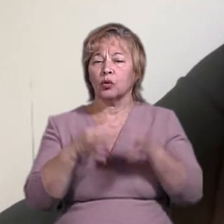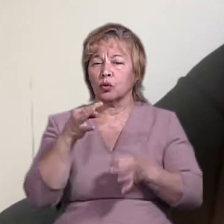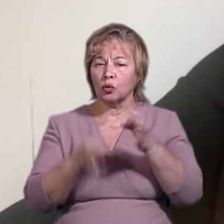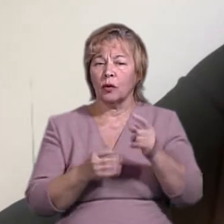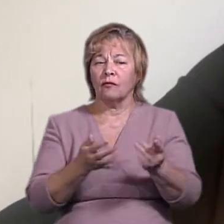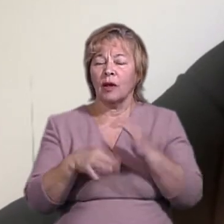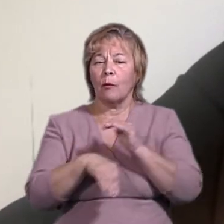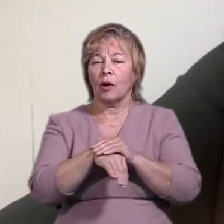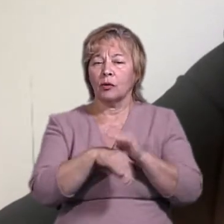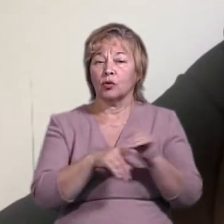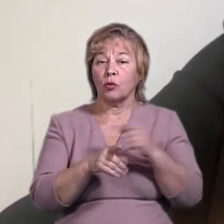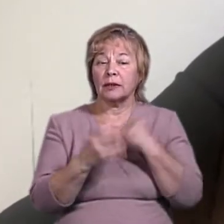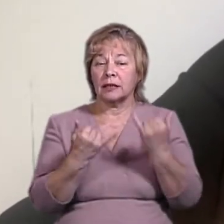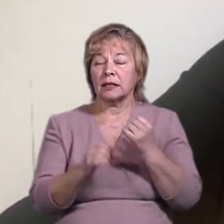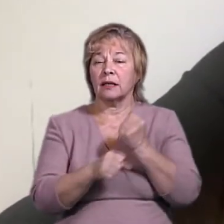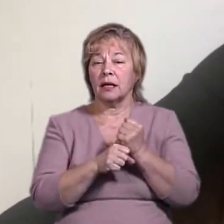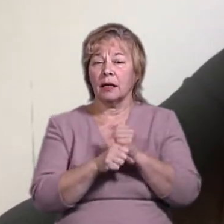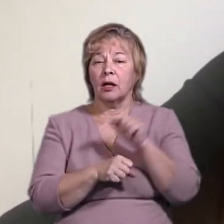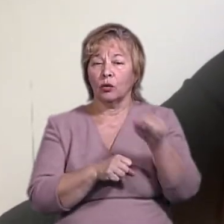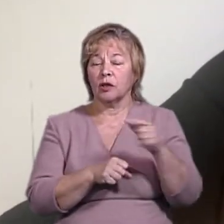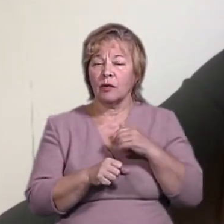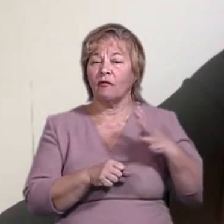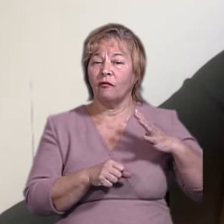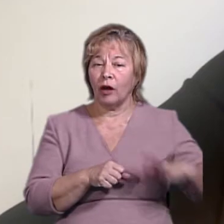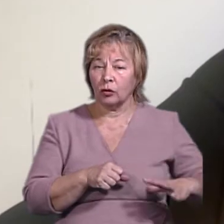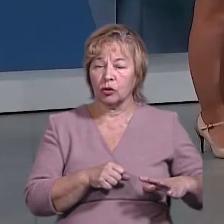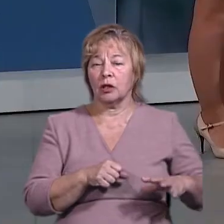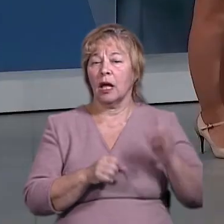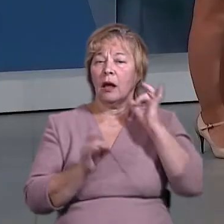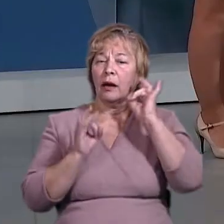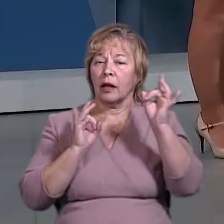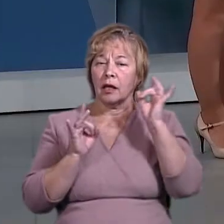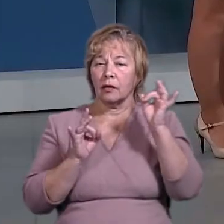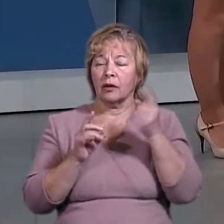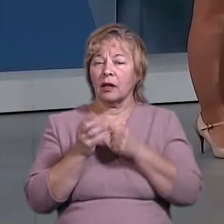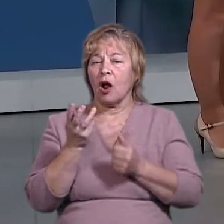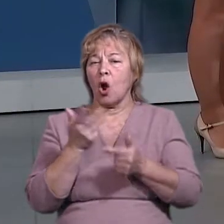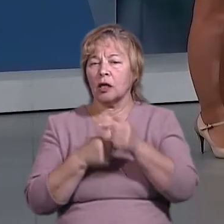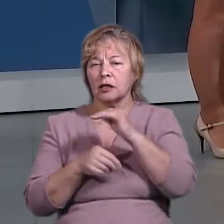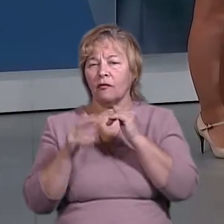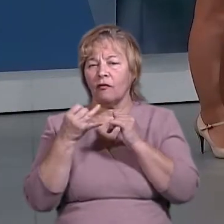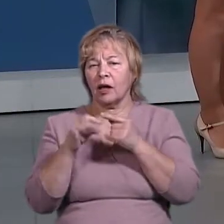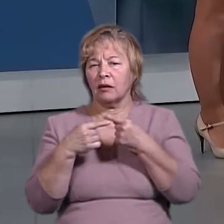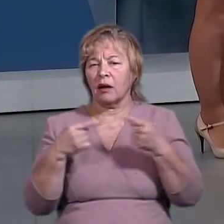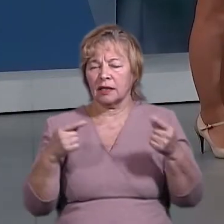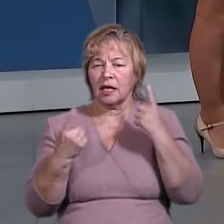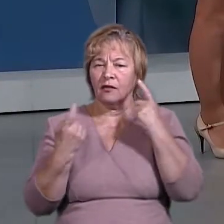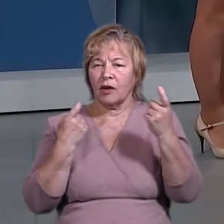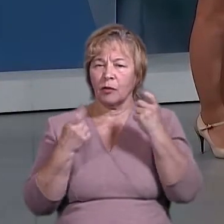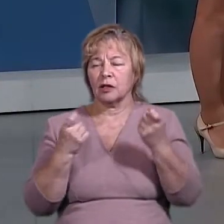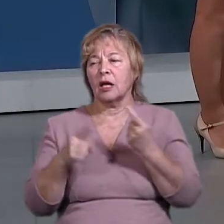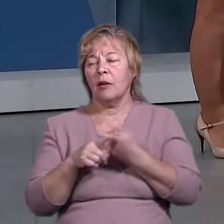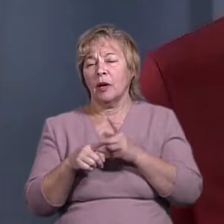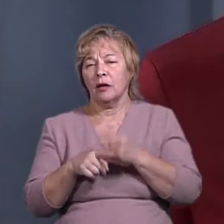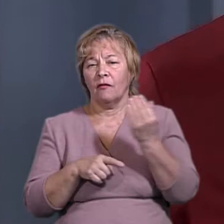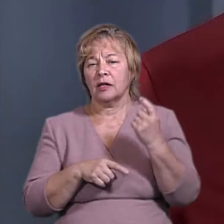виявлення порушень, що ми зараз і робимо. Натомість ми змушені реагувати на неймовірну кількість фейкової інформації про організацію, до речі,